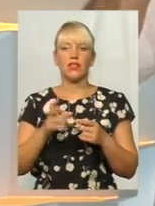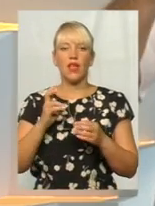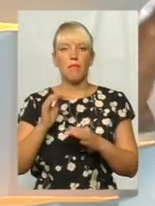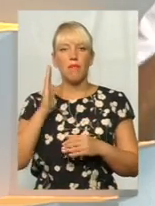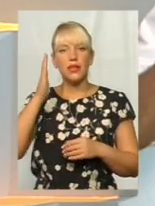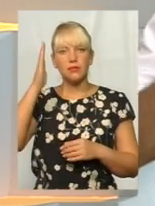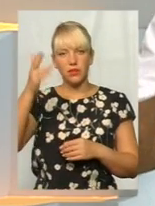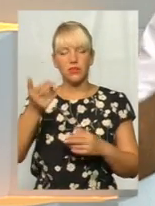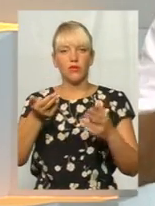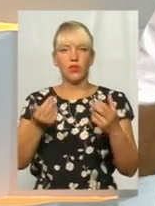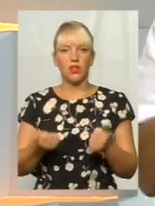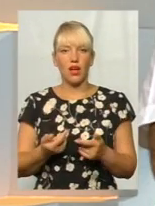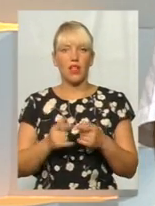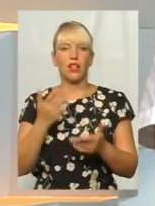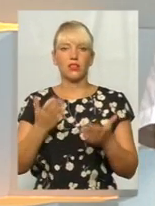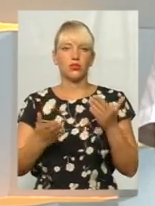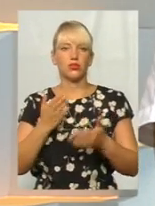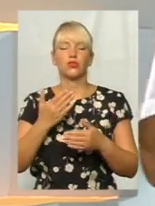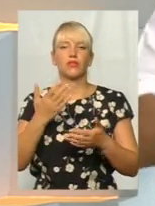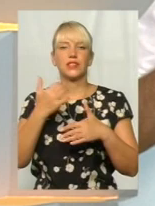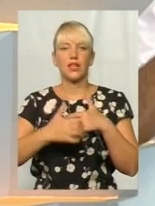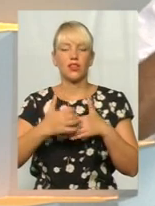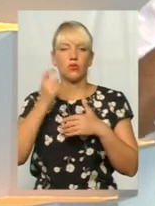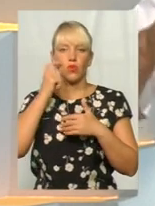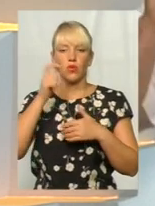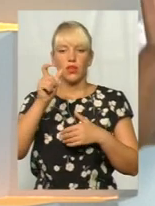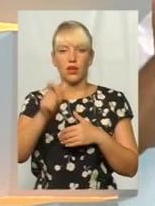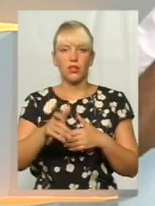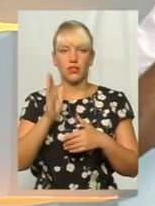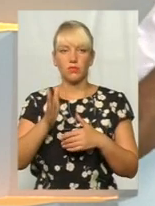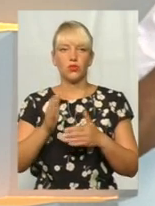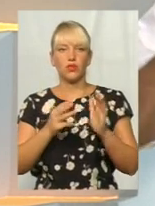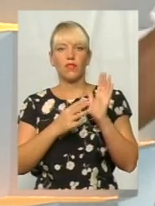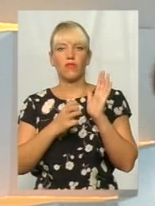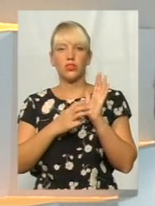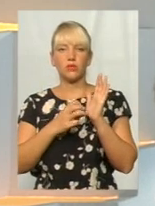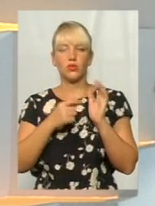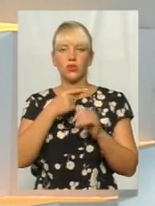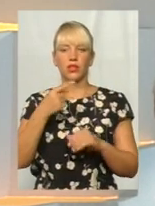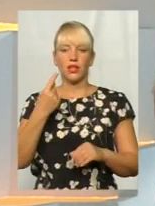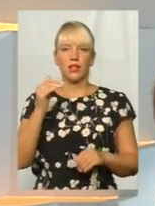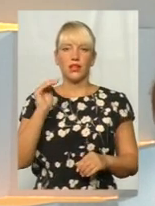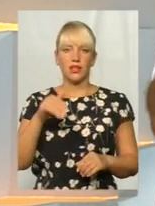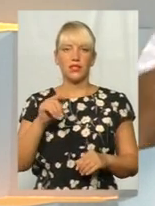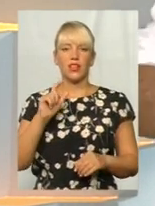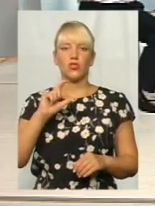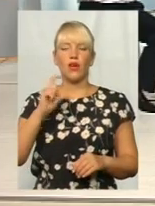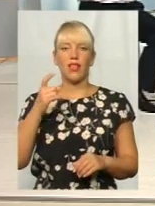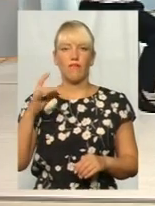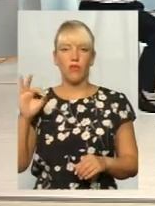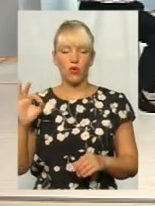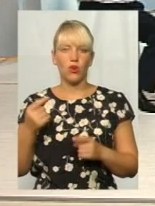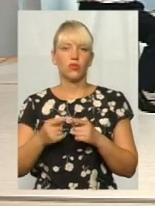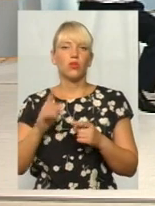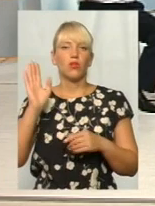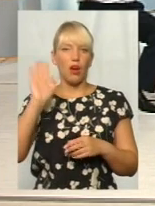ми вийдемо в середньому, коли українець буде отримати 800 тисяч євро, тоді коефіцієнт буде одиниця. Але